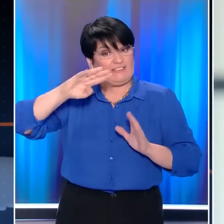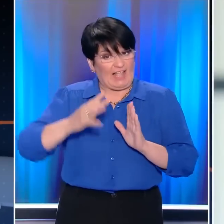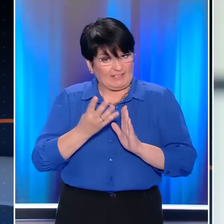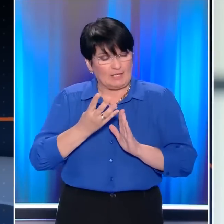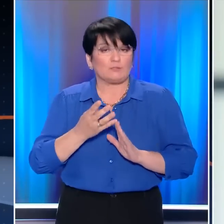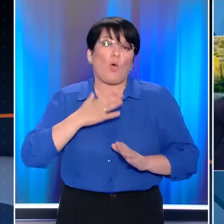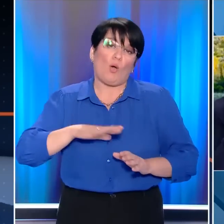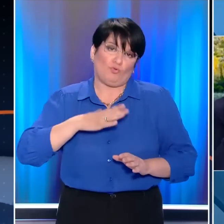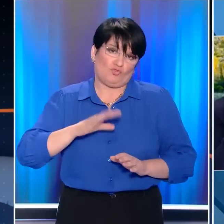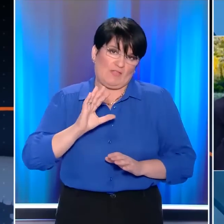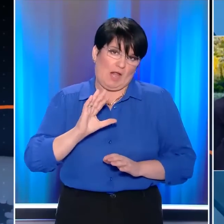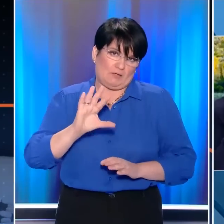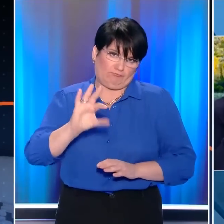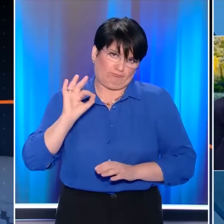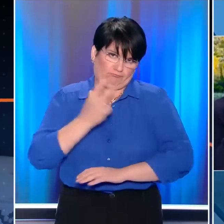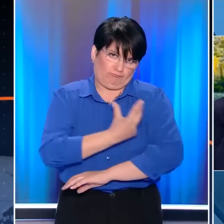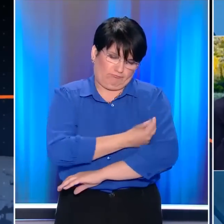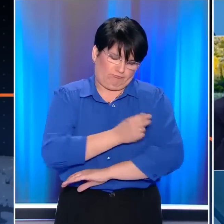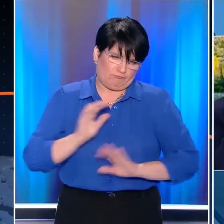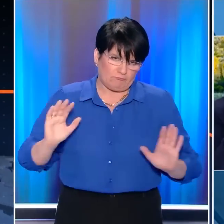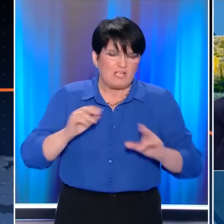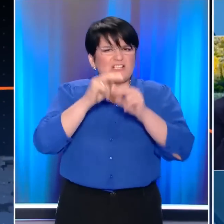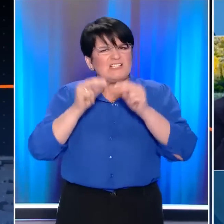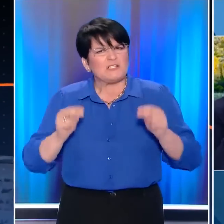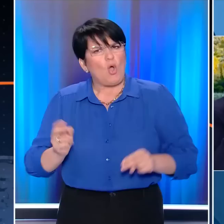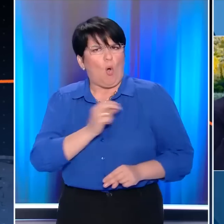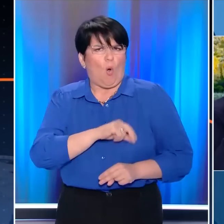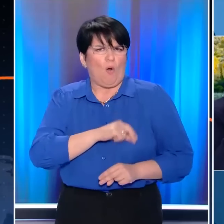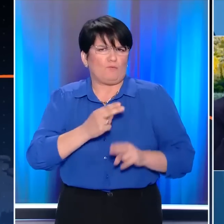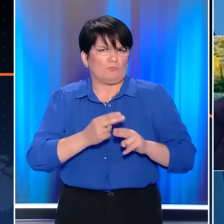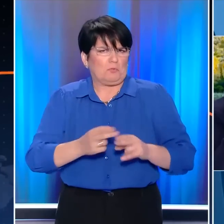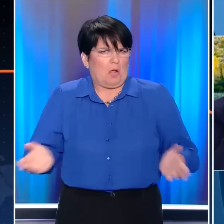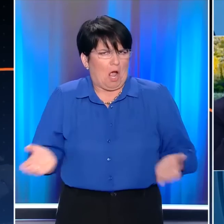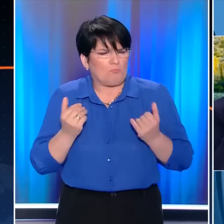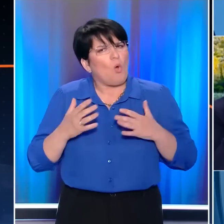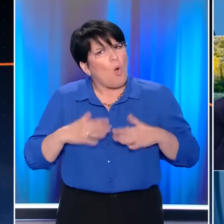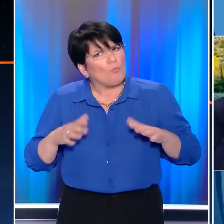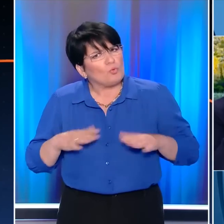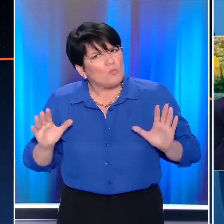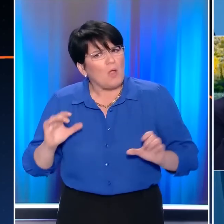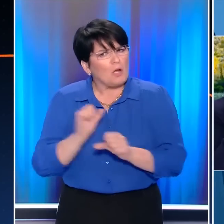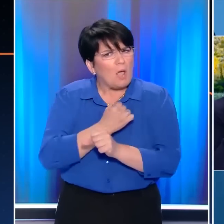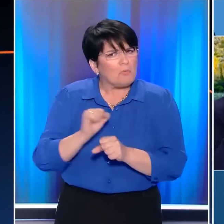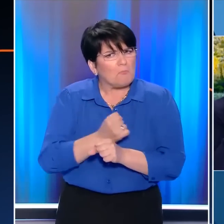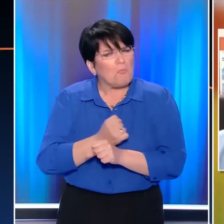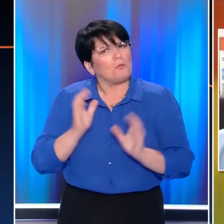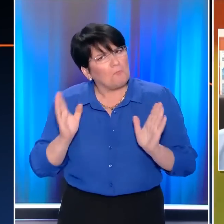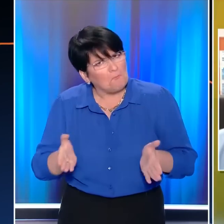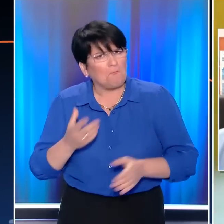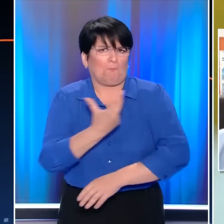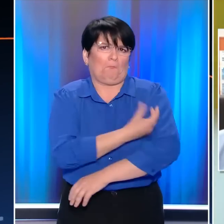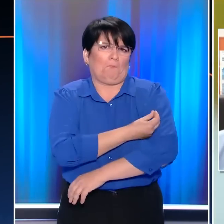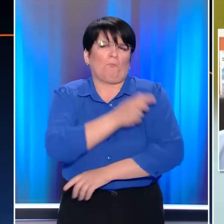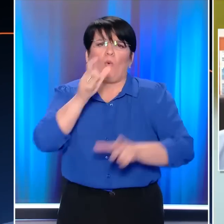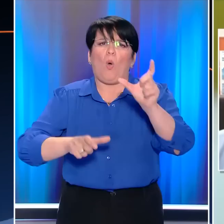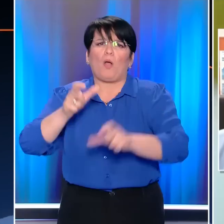θα είναι προαιρετική. Δεν υπάρχουν σημαντικά στοιχεία για όφελος και δεύτερον όποιος θέλει, εάν επιμένει μπορεί να πάει να το κάνει. Θα μπορούσε